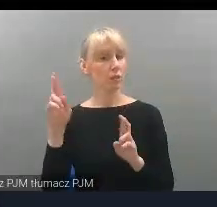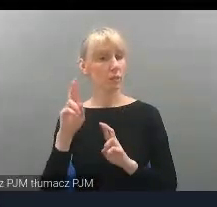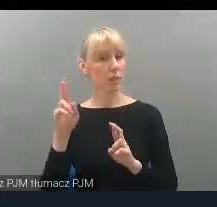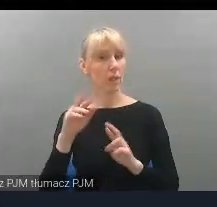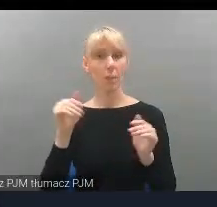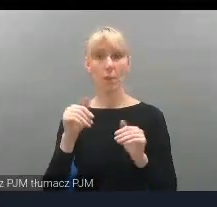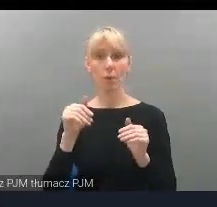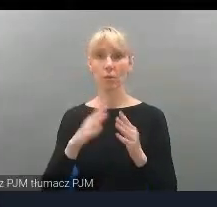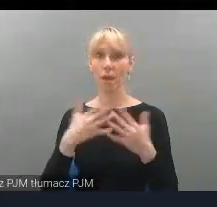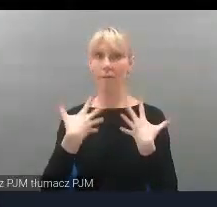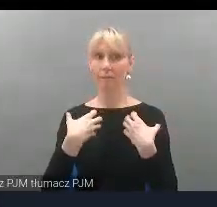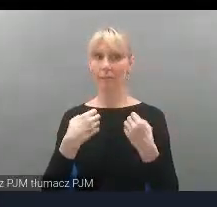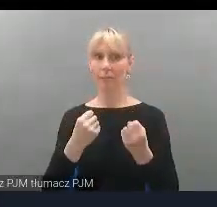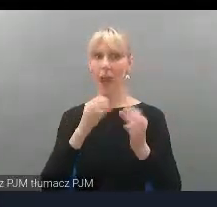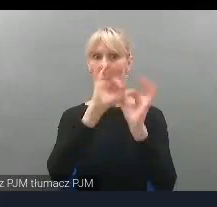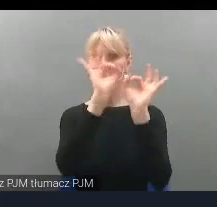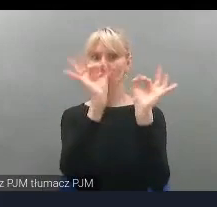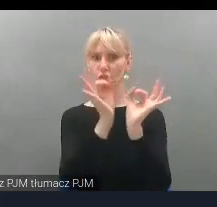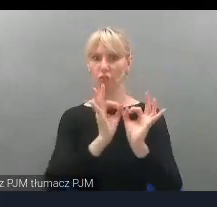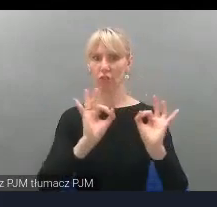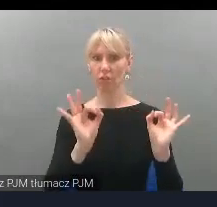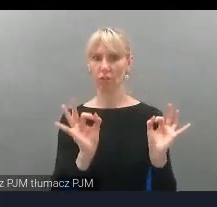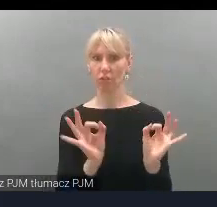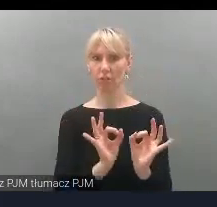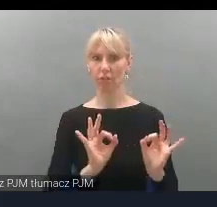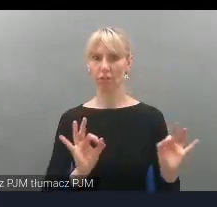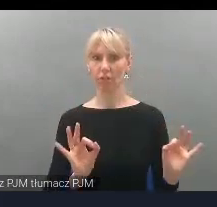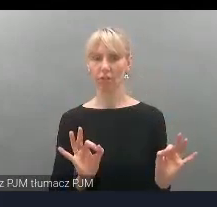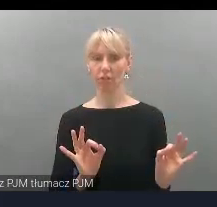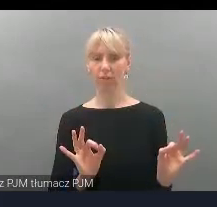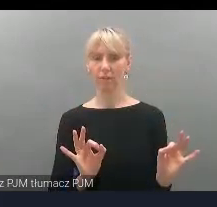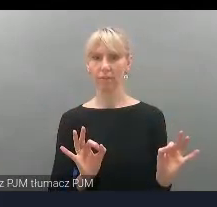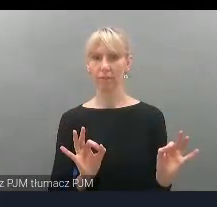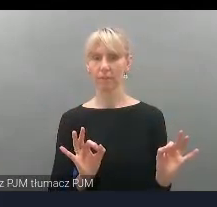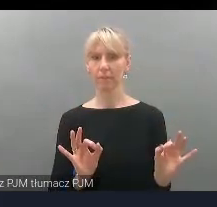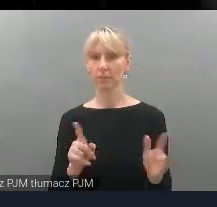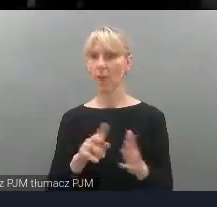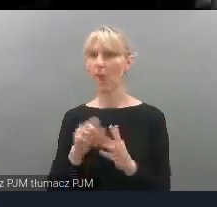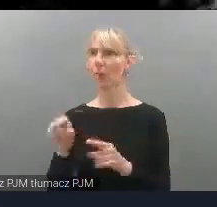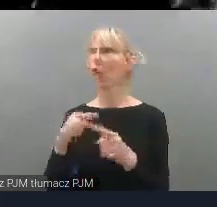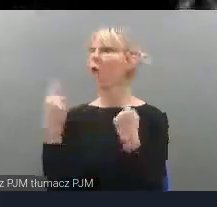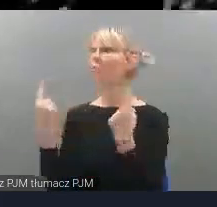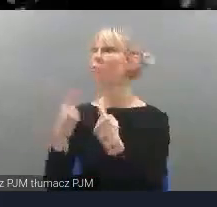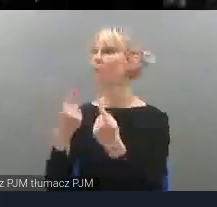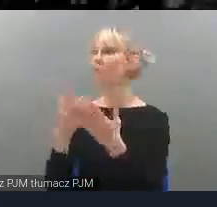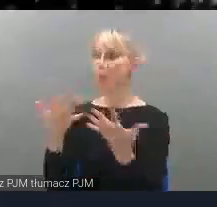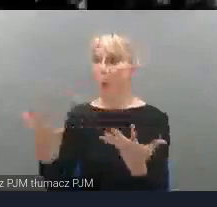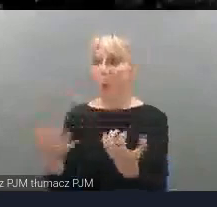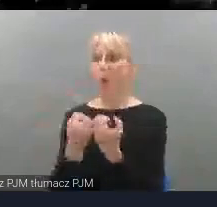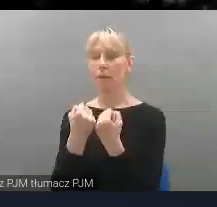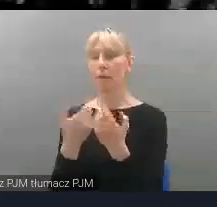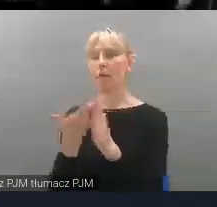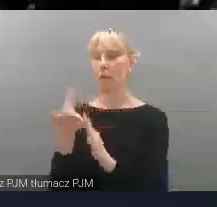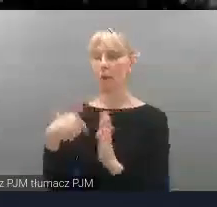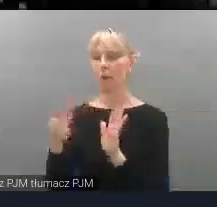Zjawisko to odkrył w XVIII wieku Ernst Chladni, wprowadzając w drganie metalową płytkę z rozsypanymi na niej